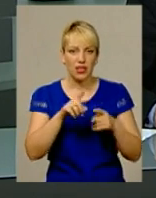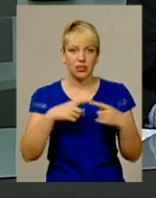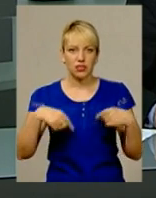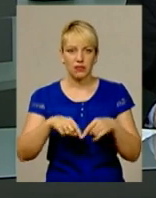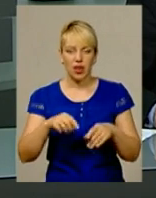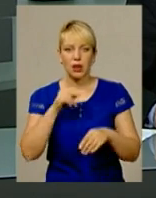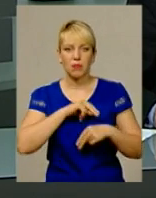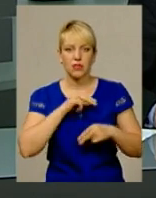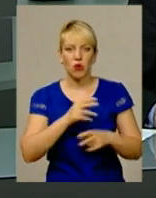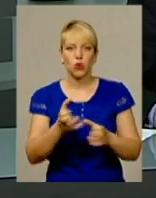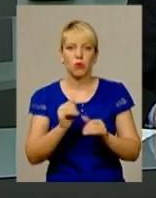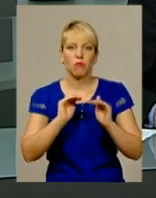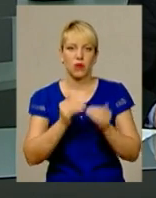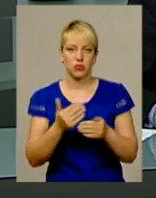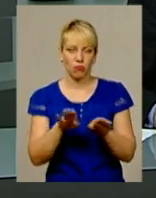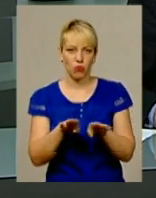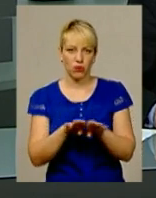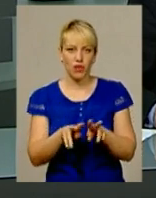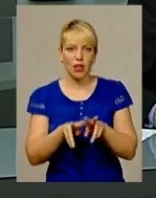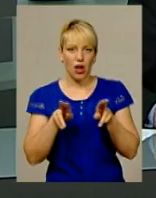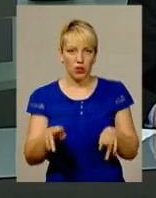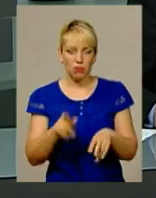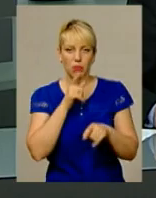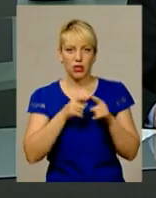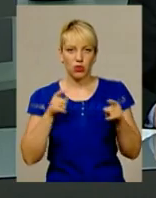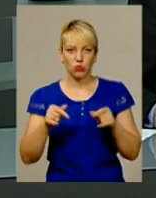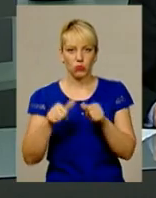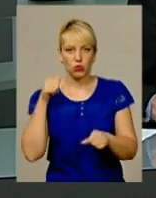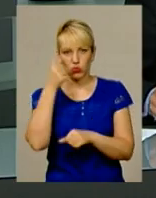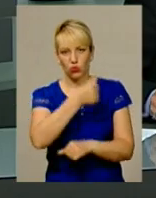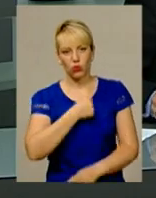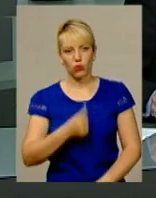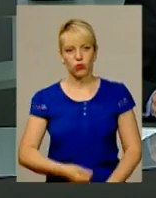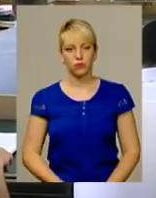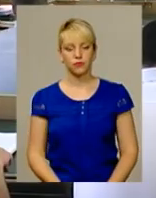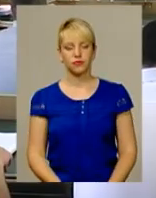почали отримувати навіть менше у порівнянні з аналогічним періодом минулого року.